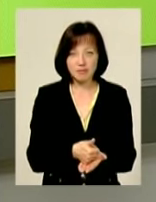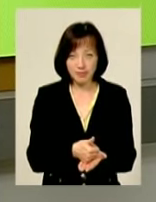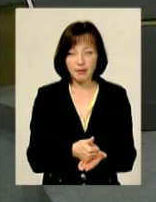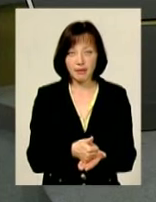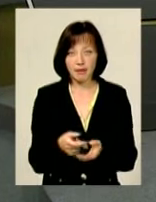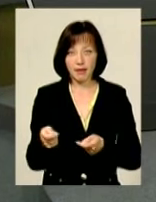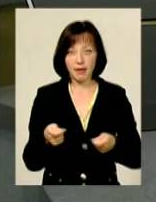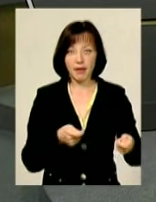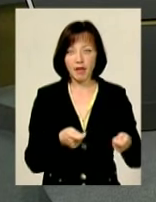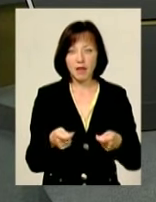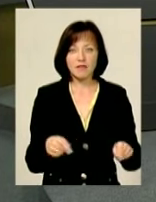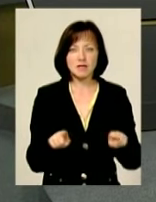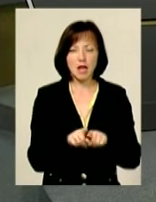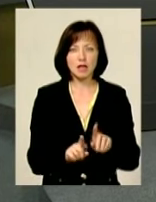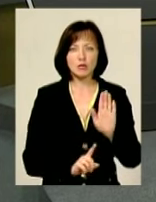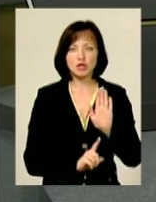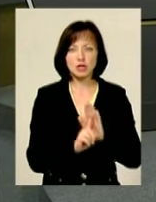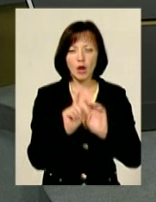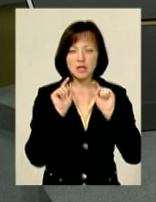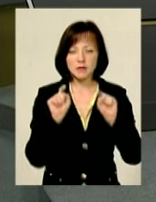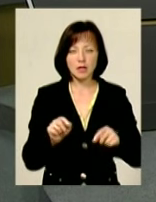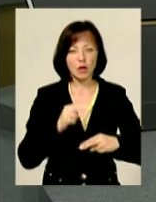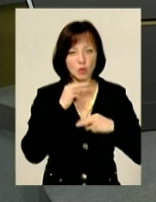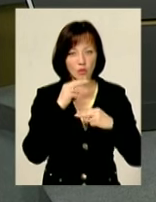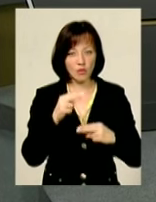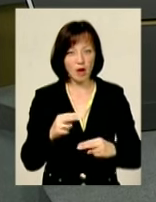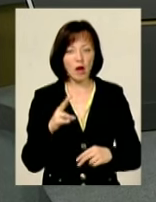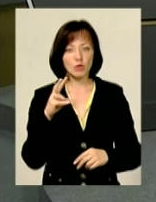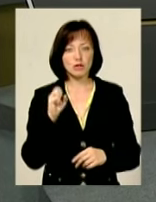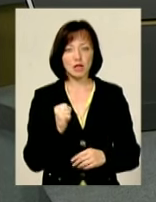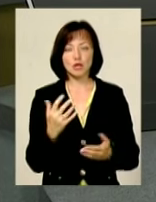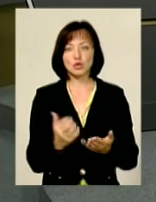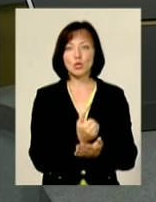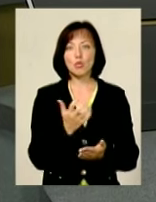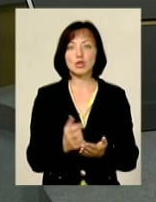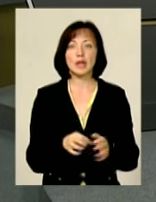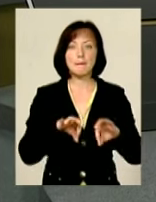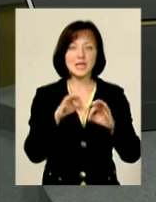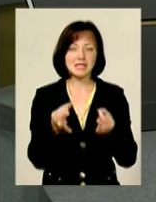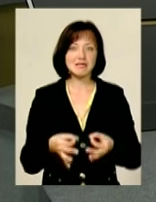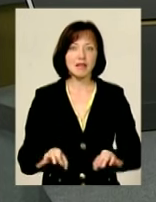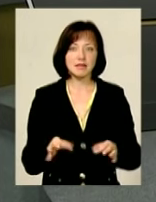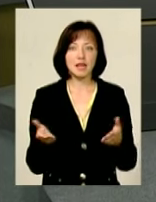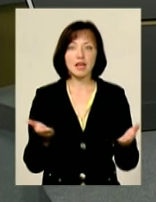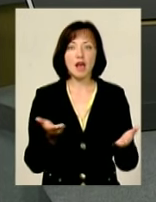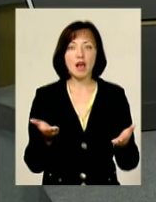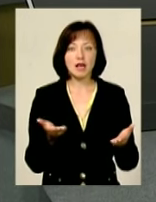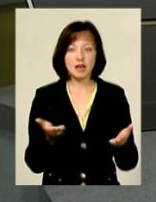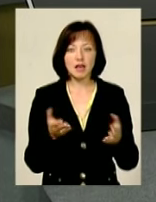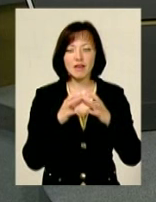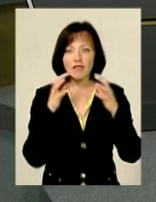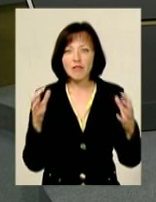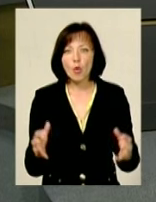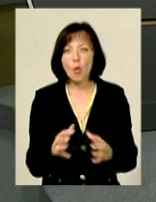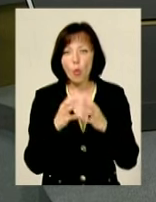починають звертати увагу на ті здобутки мистецькі, які викохувалися,